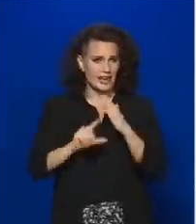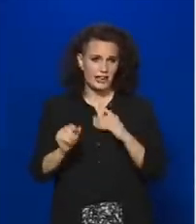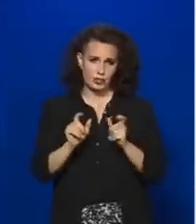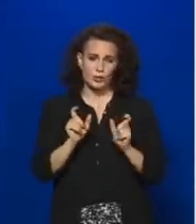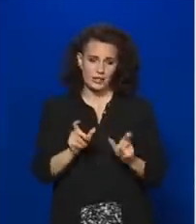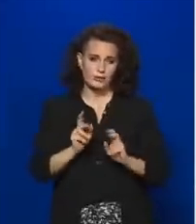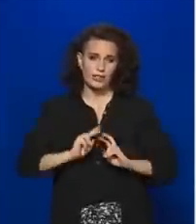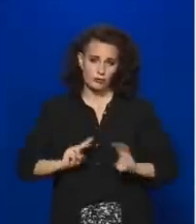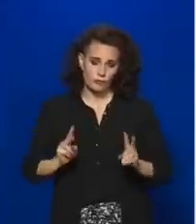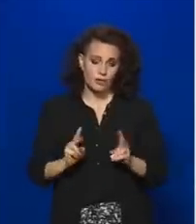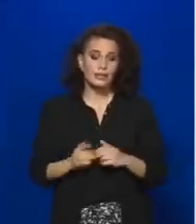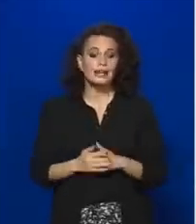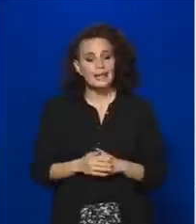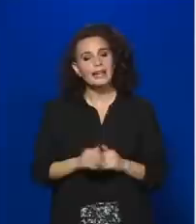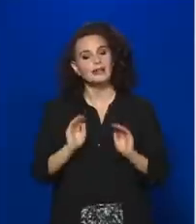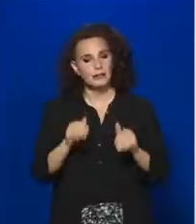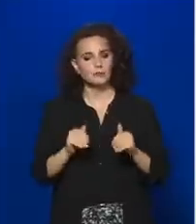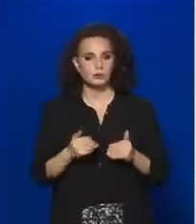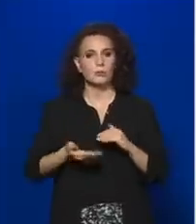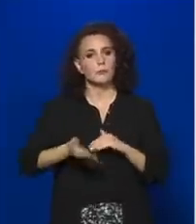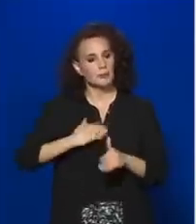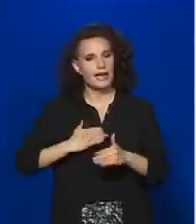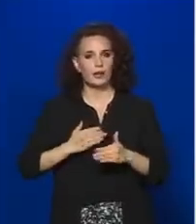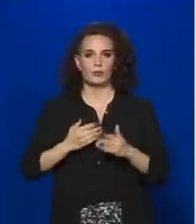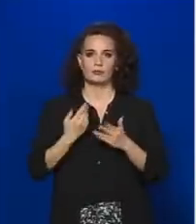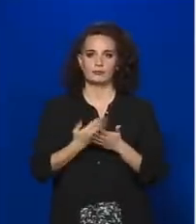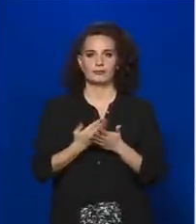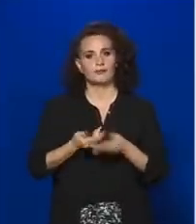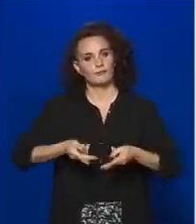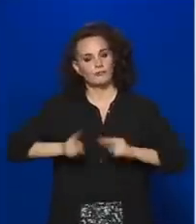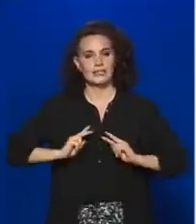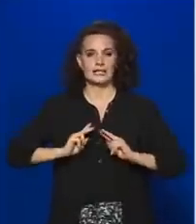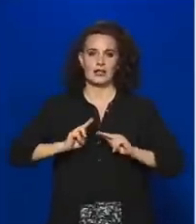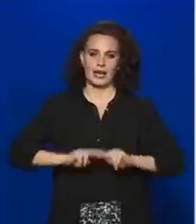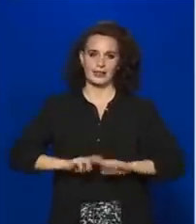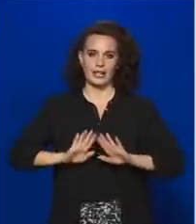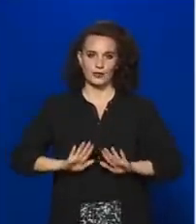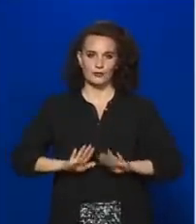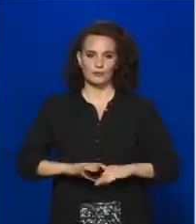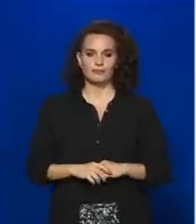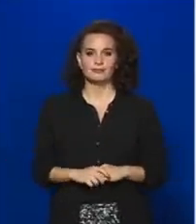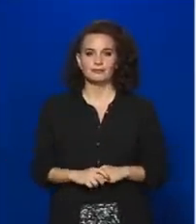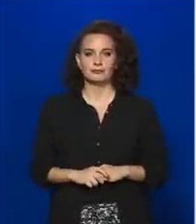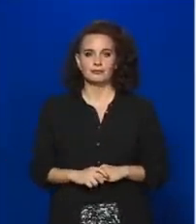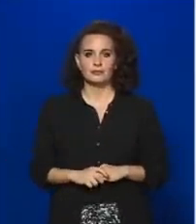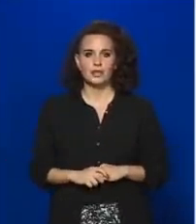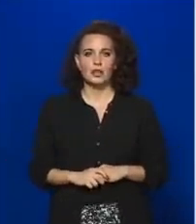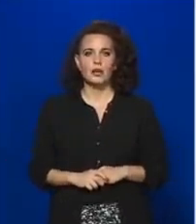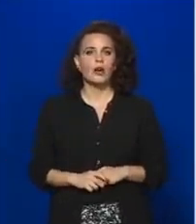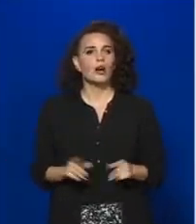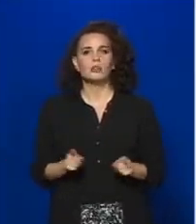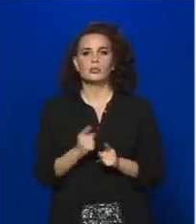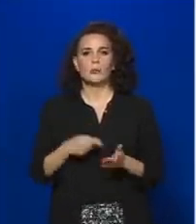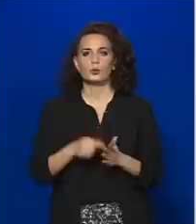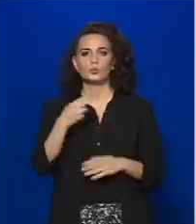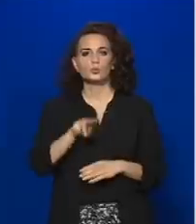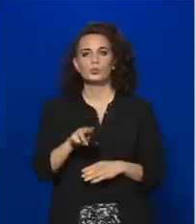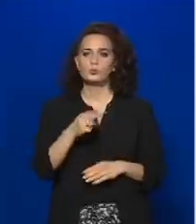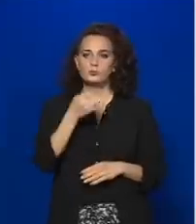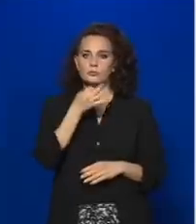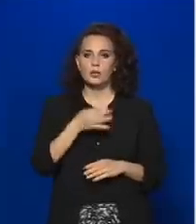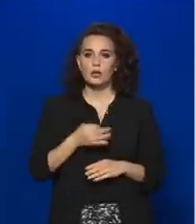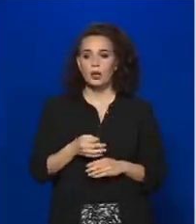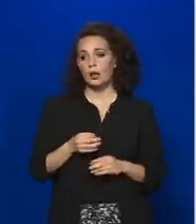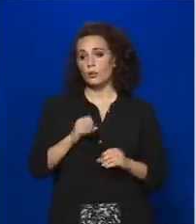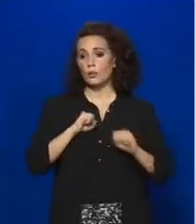támogatom, hogy mi előbb térjünk vissza a rendes keretek közé. Az azonnali.hu kérdez, hogyan kommentálja a